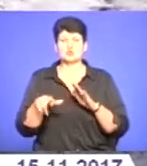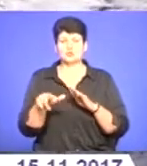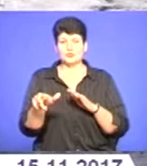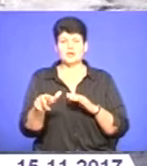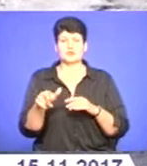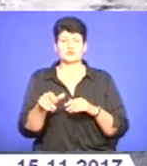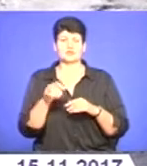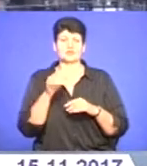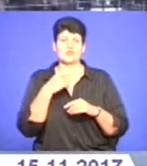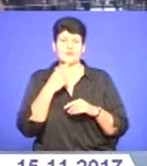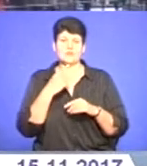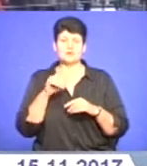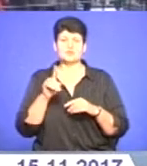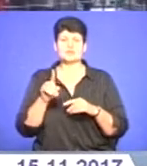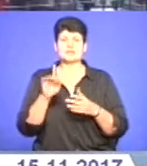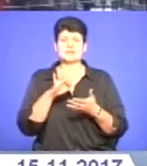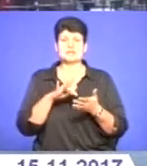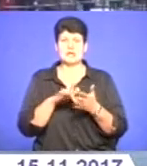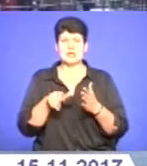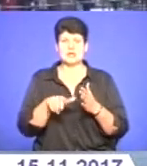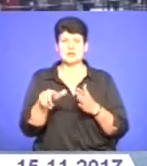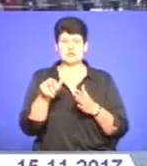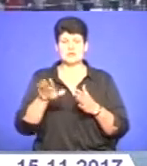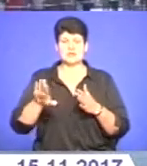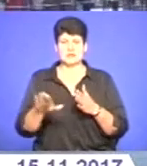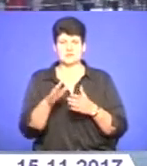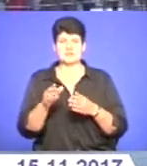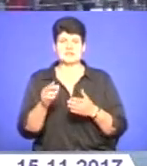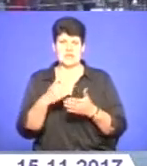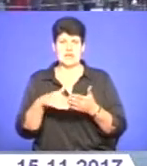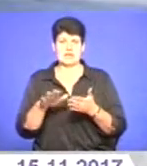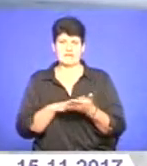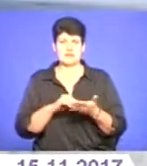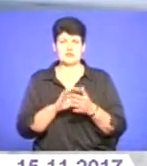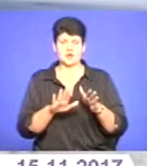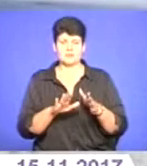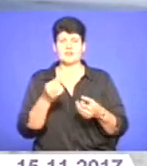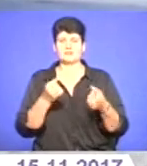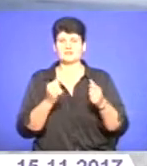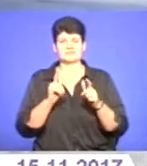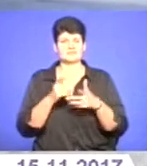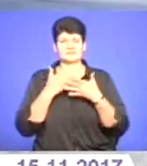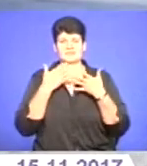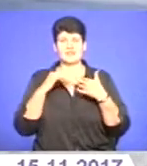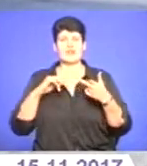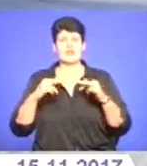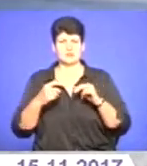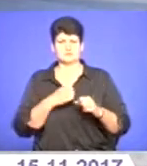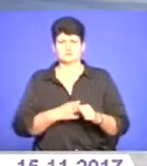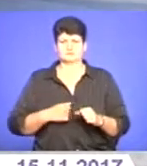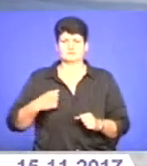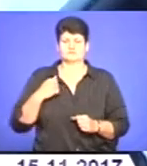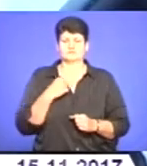Андрій Петрук зазначає, на центральних вулицях ямковість частково ліквідована. Та водії з цим не погоджуються, навпаки, обурюються.